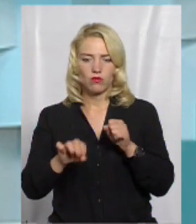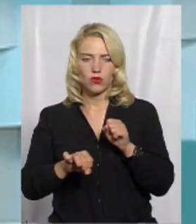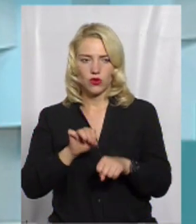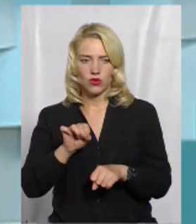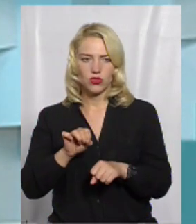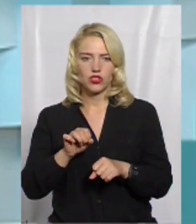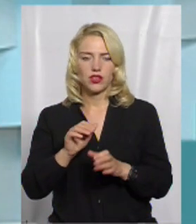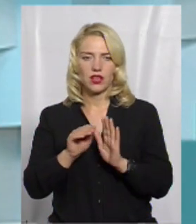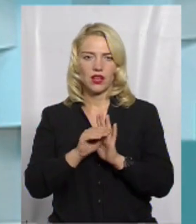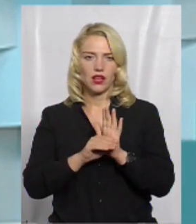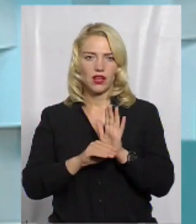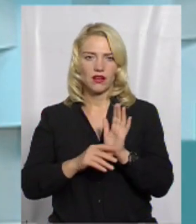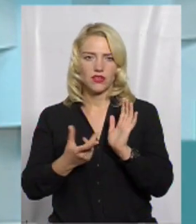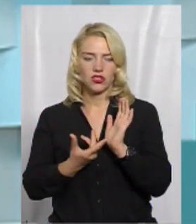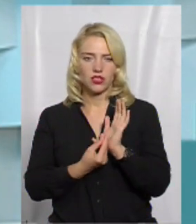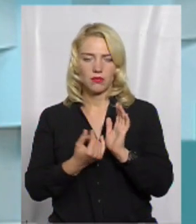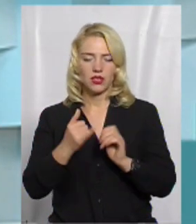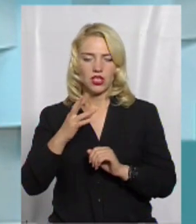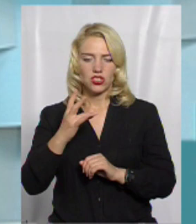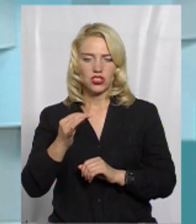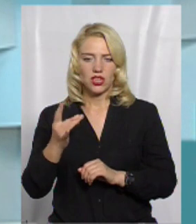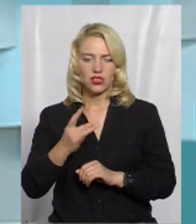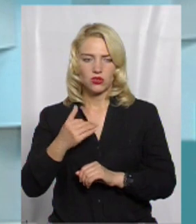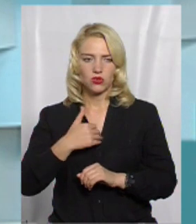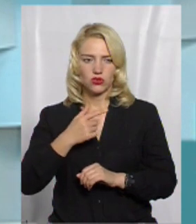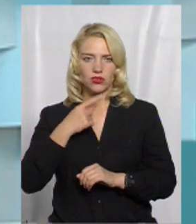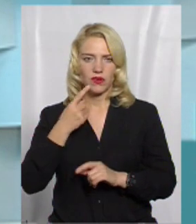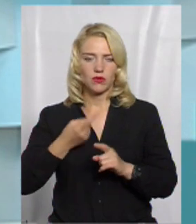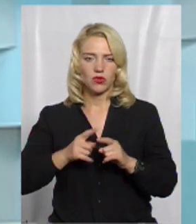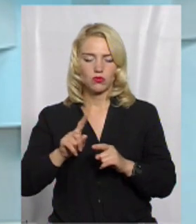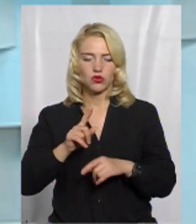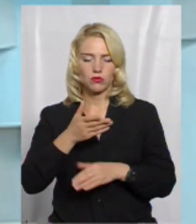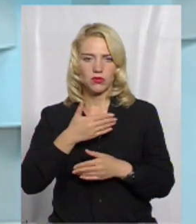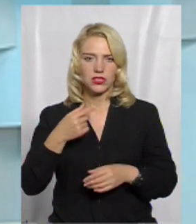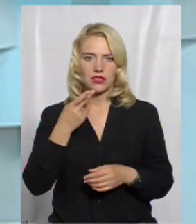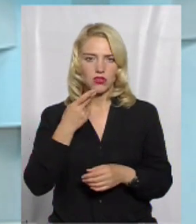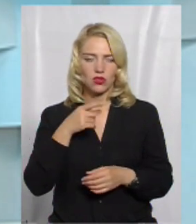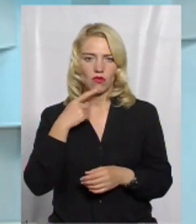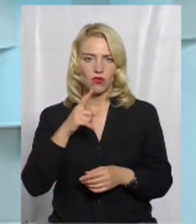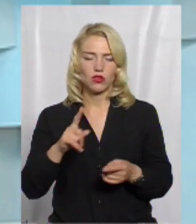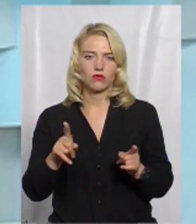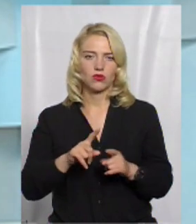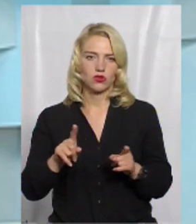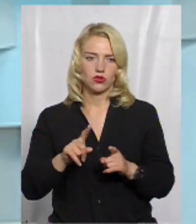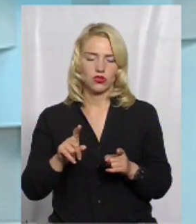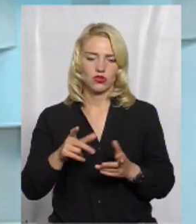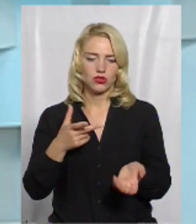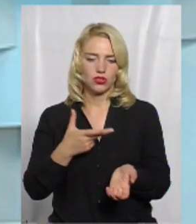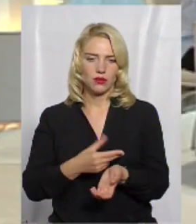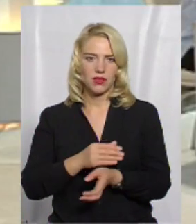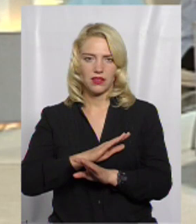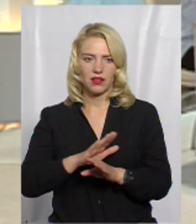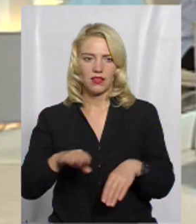графіка щеплення. І ще раз хочу наголосити на тому, що ми завжди говоримо, що щеплення не дає